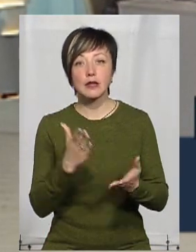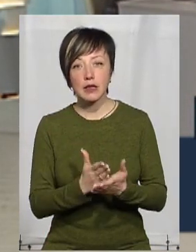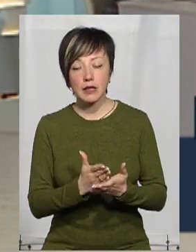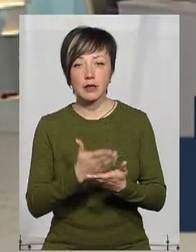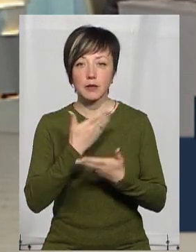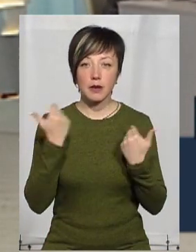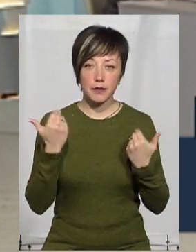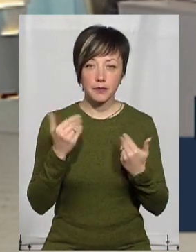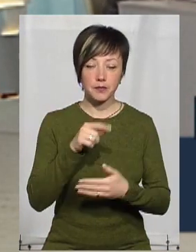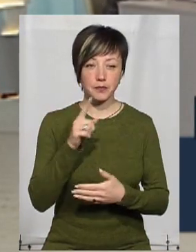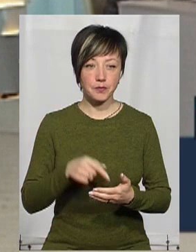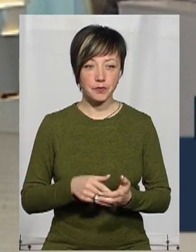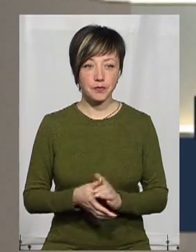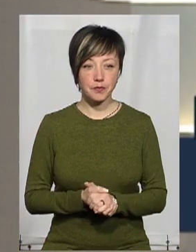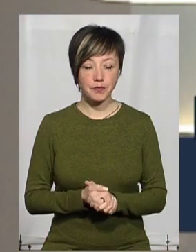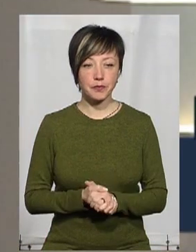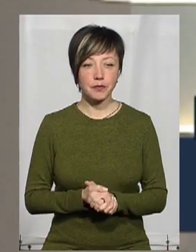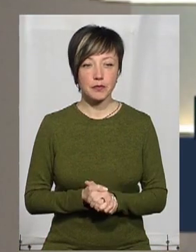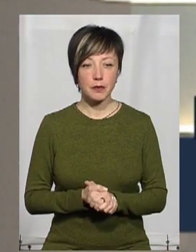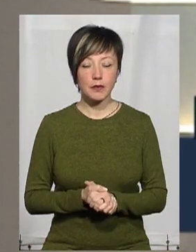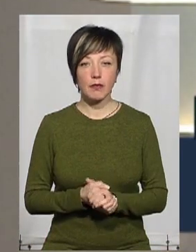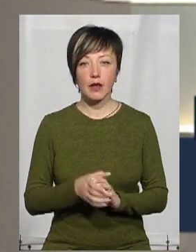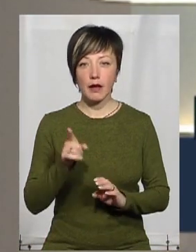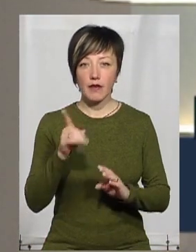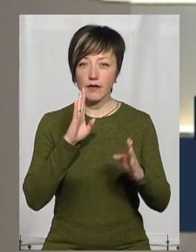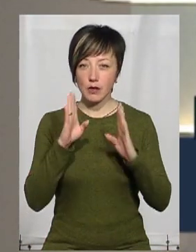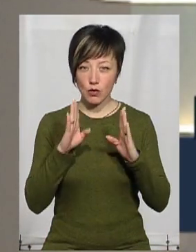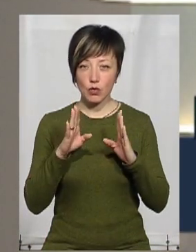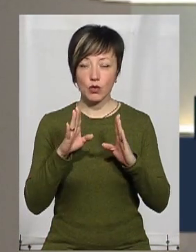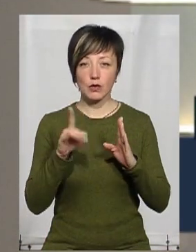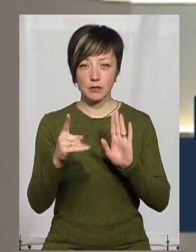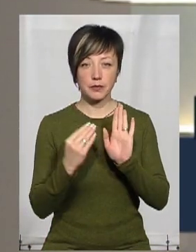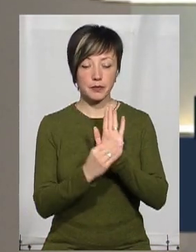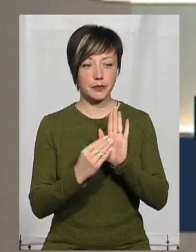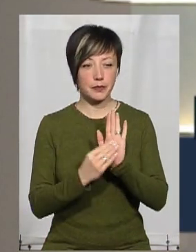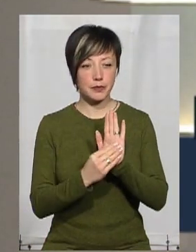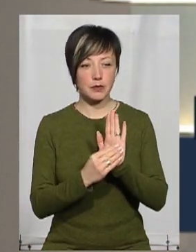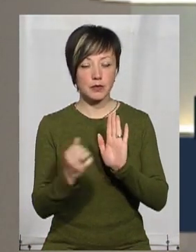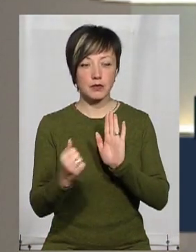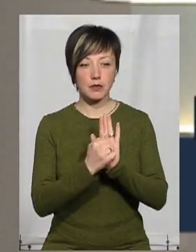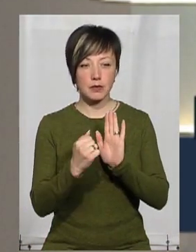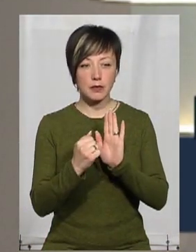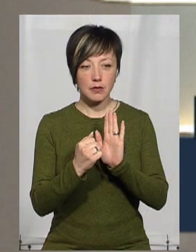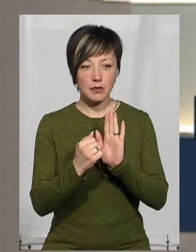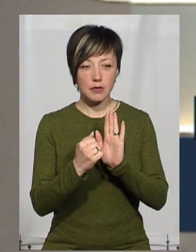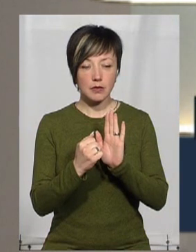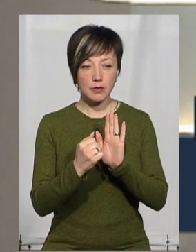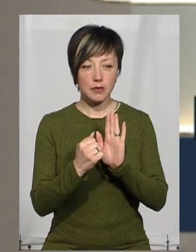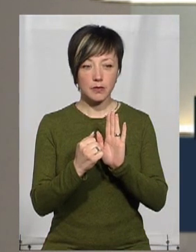є. На сторінці цієї платформи ви опублікували